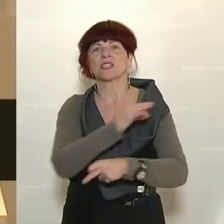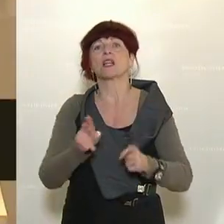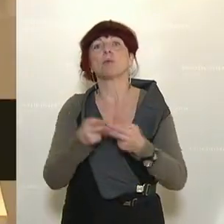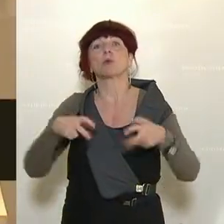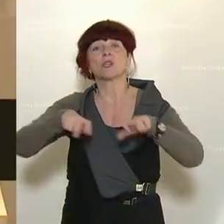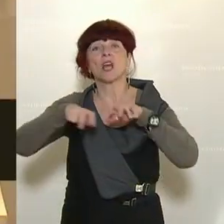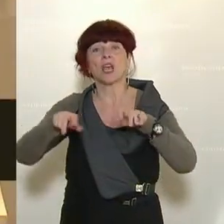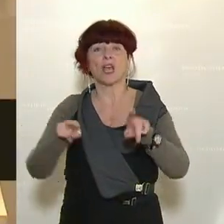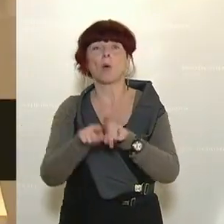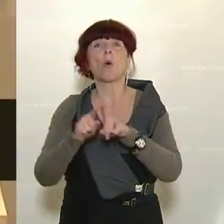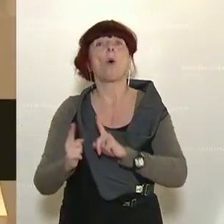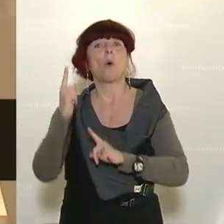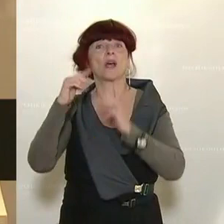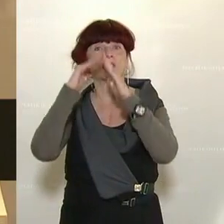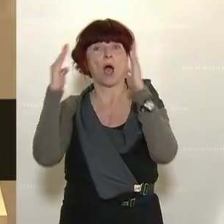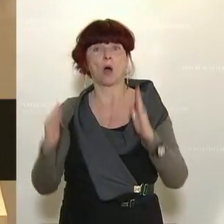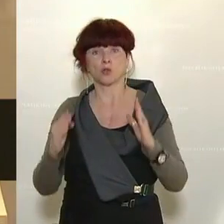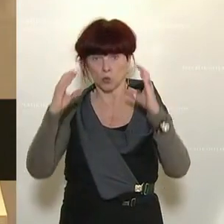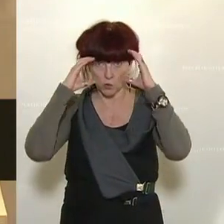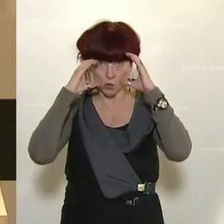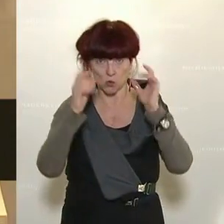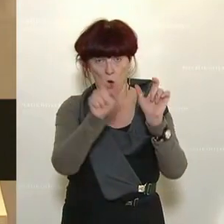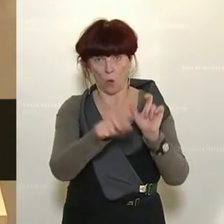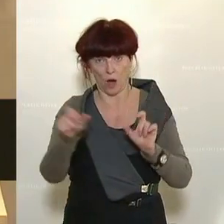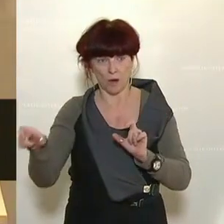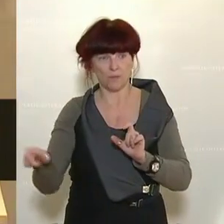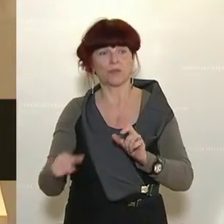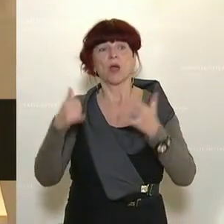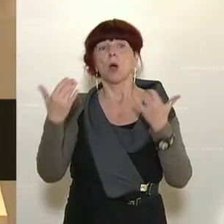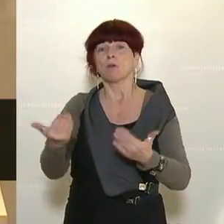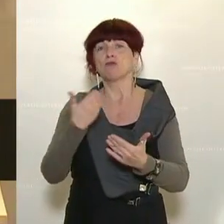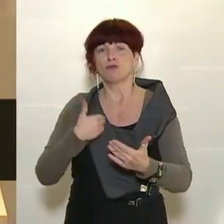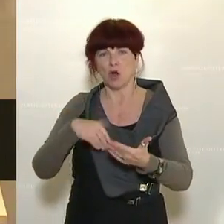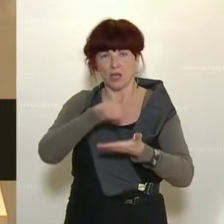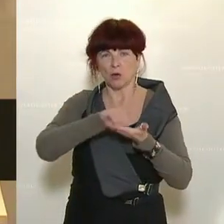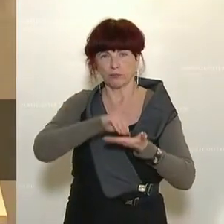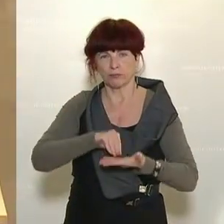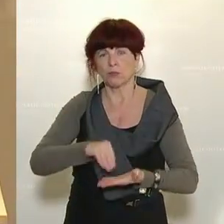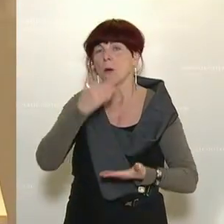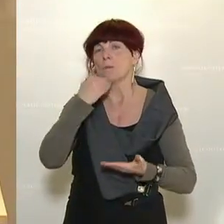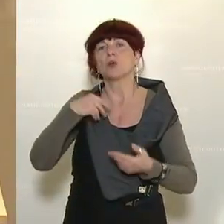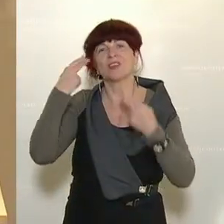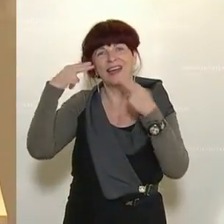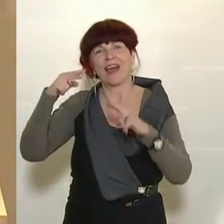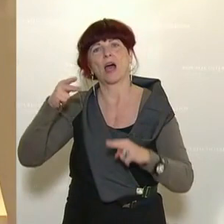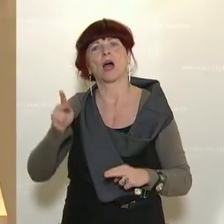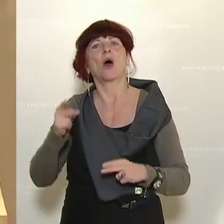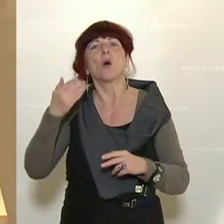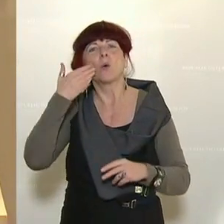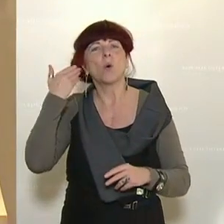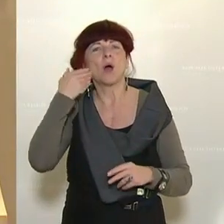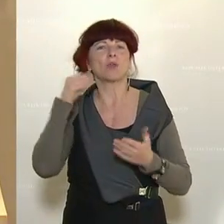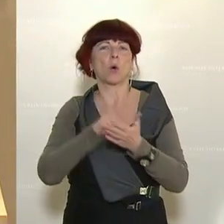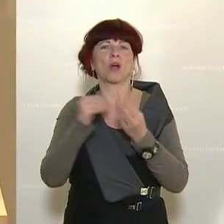und Zuseher, bevor ich zu meinen Notizen komme, zur heutigen Rede komme, möchte ich schon dem Philipp Kucher noch etwas sagen. Philipp,